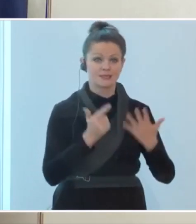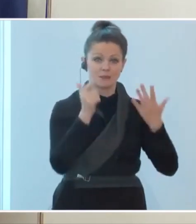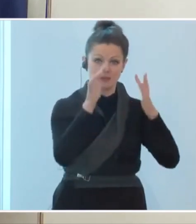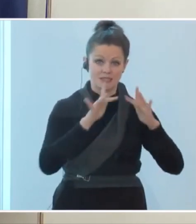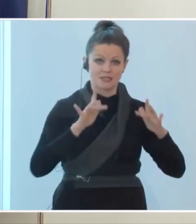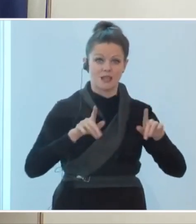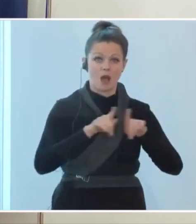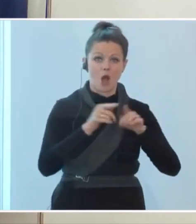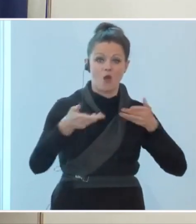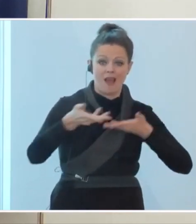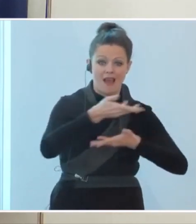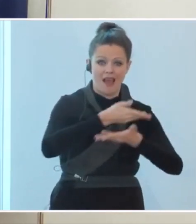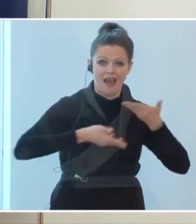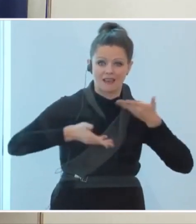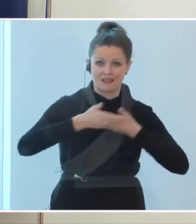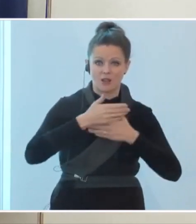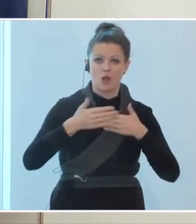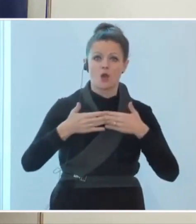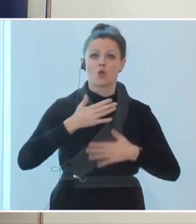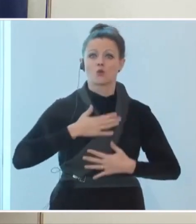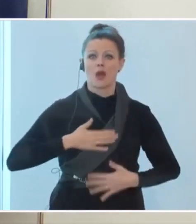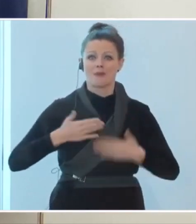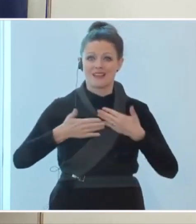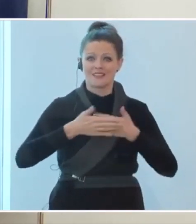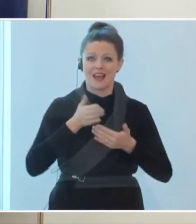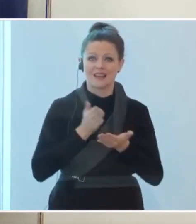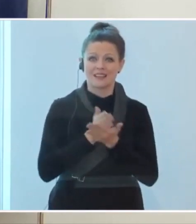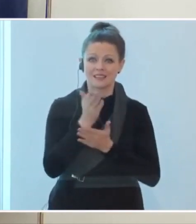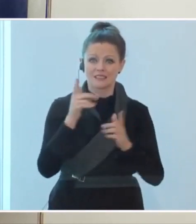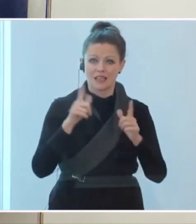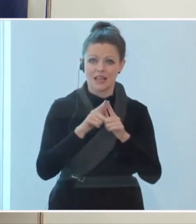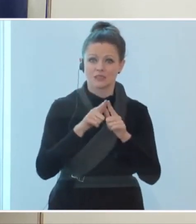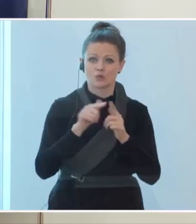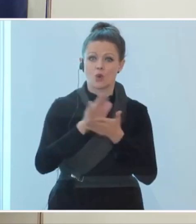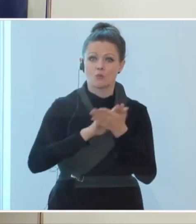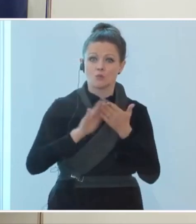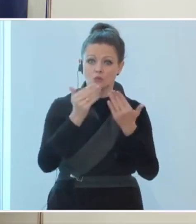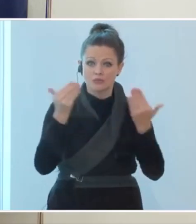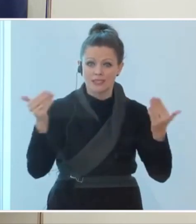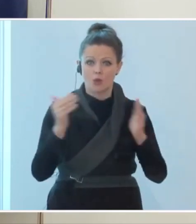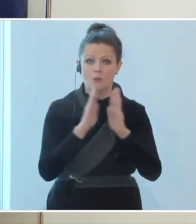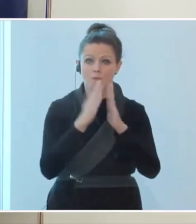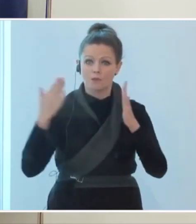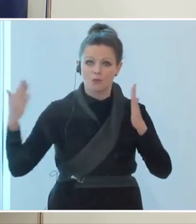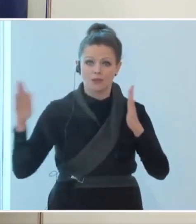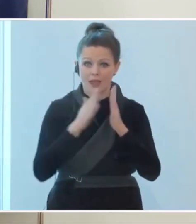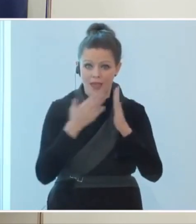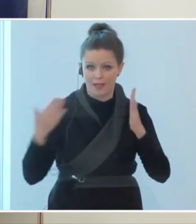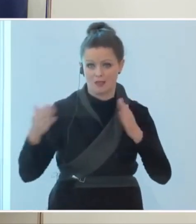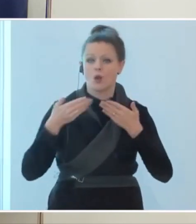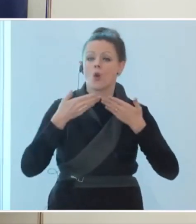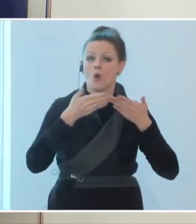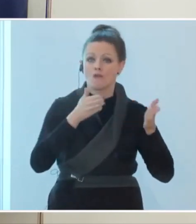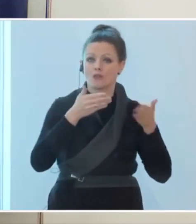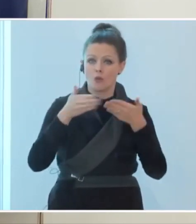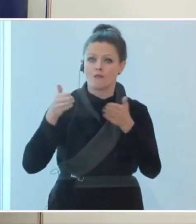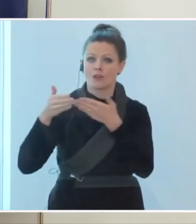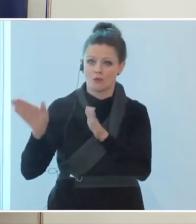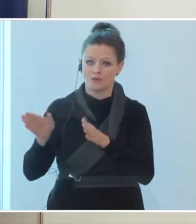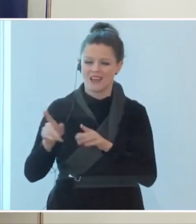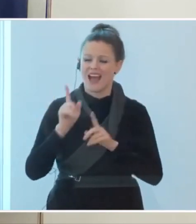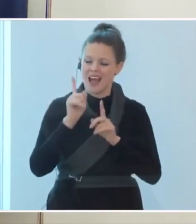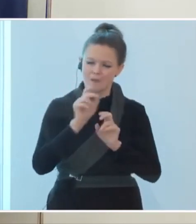Handel, die körpernahen Dienstleister, Museen und Bibliotheken öffnen. Allerdings auch hier mit